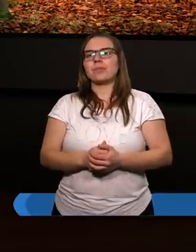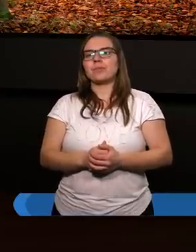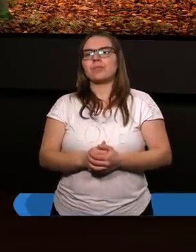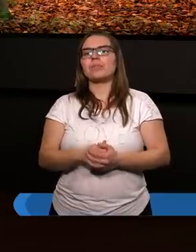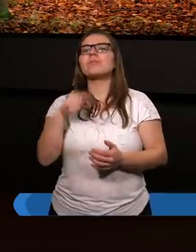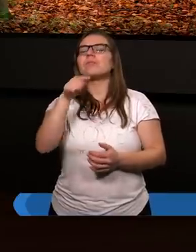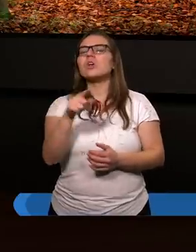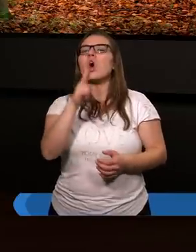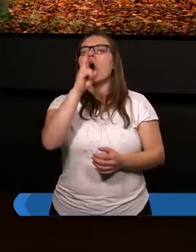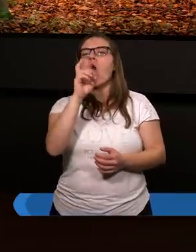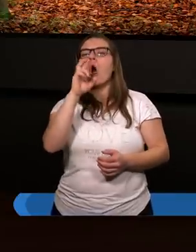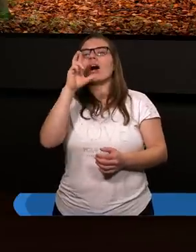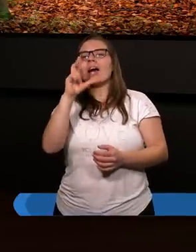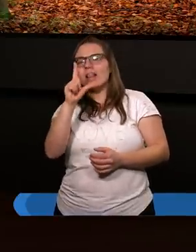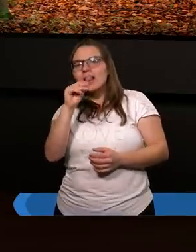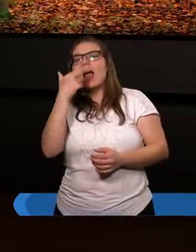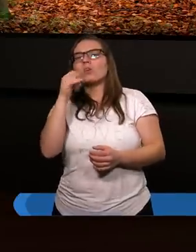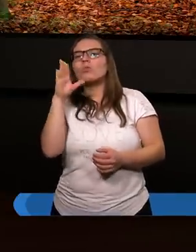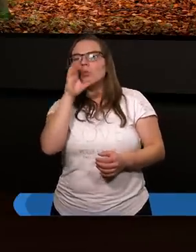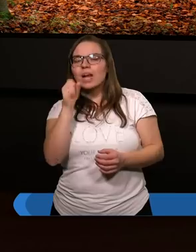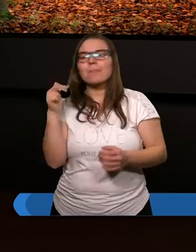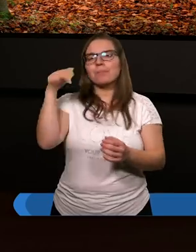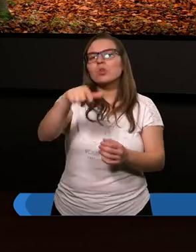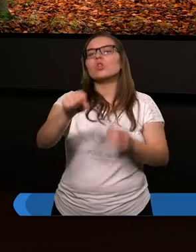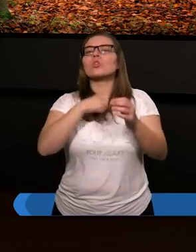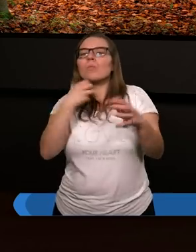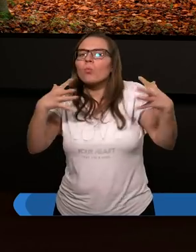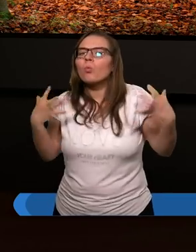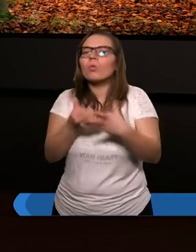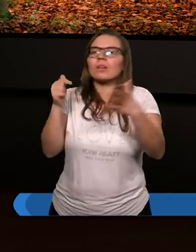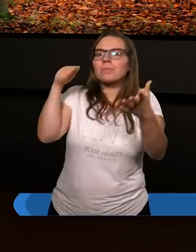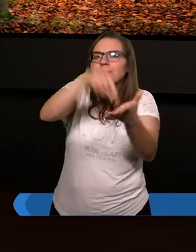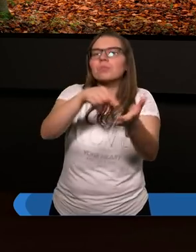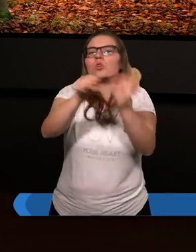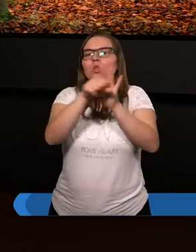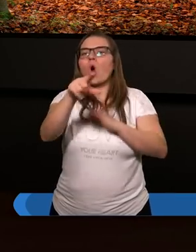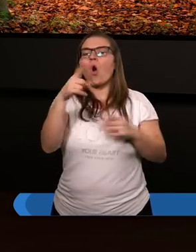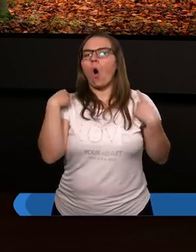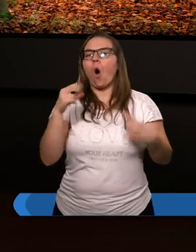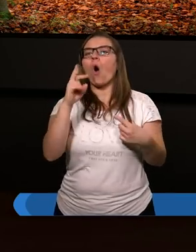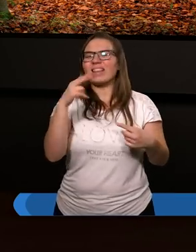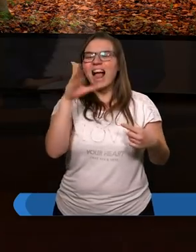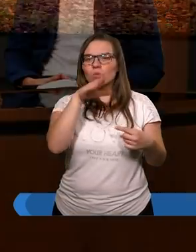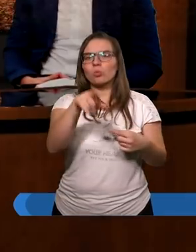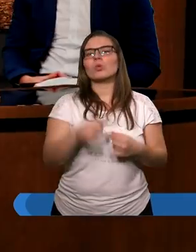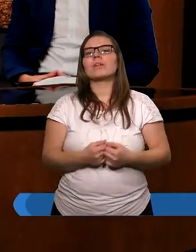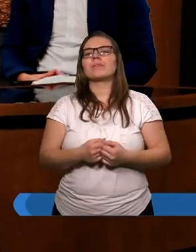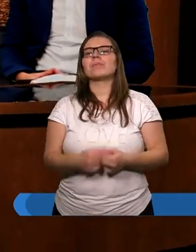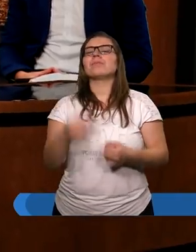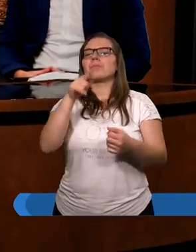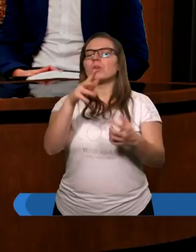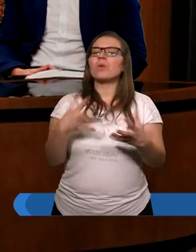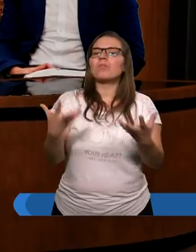słudzy Korneliusza przyszli, żeby się udał do Korneliusza, to gdy